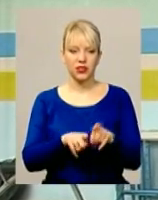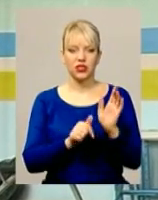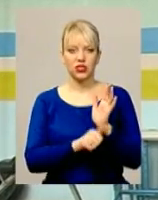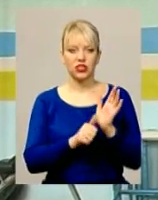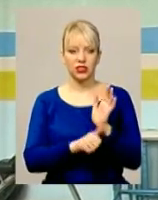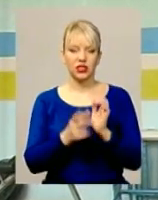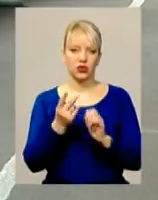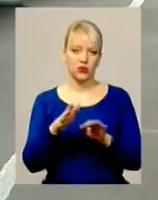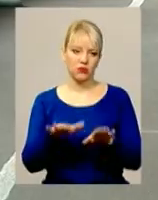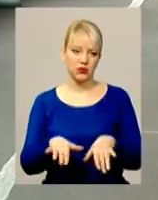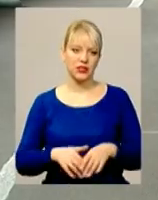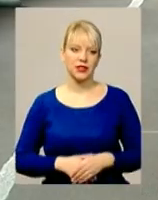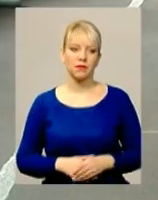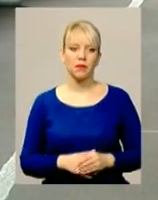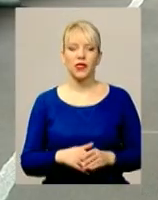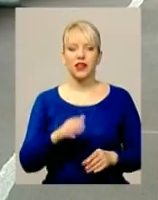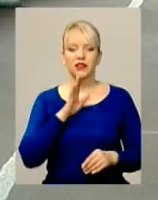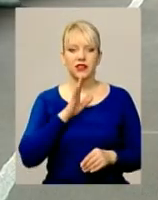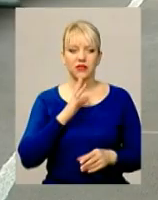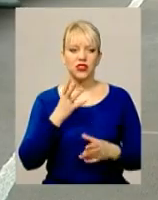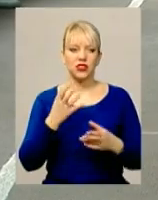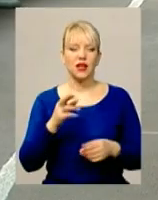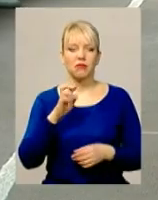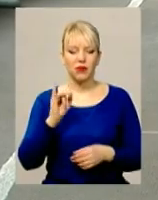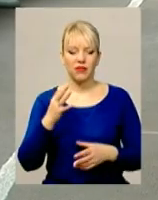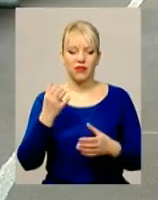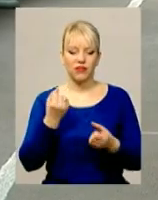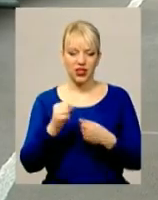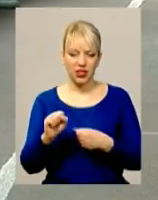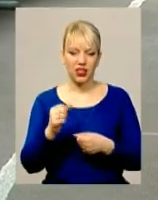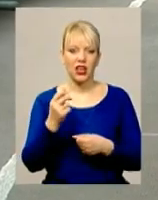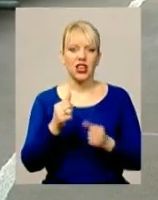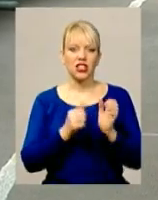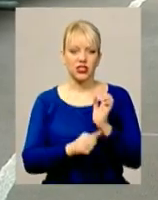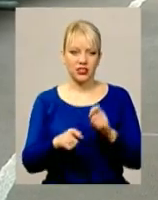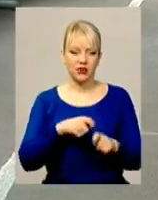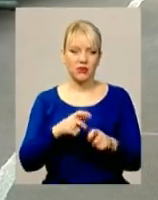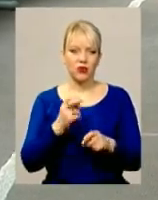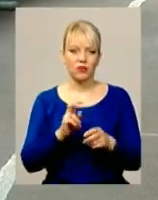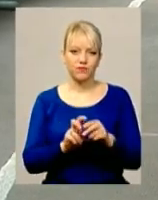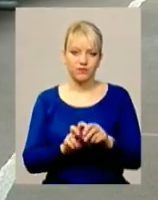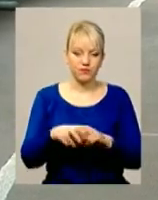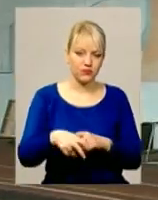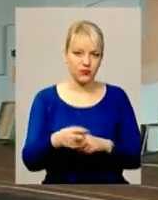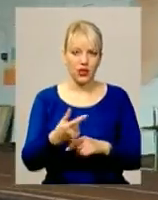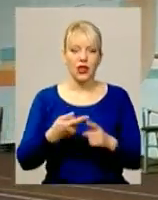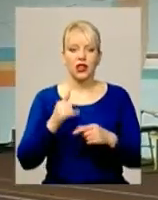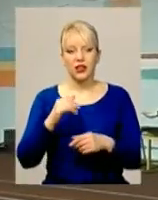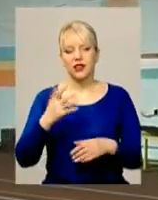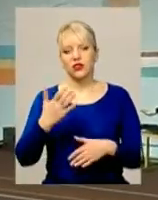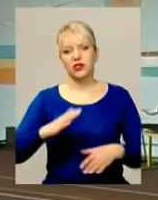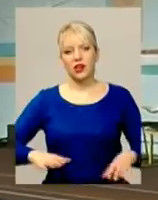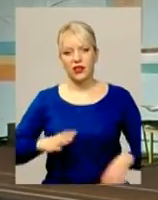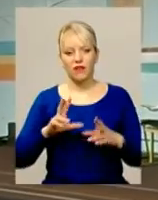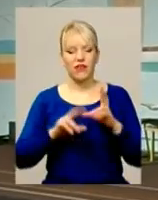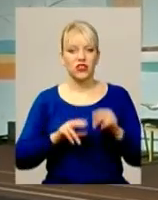друге місце. Дівчина каже, виграла б і 60 метрівку та спіткнулася. Тренер спортсменки Микола Балицький та його колеги вважають 13